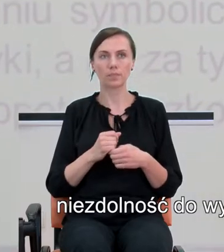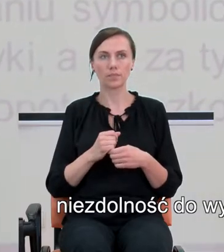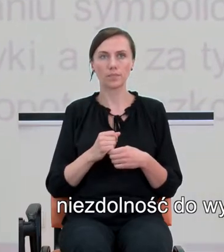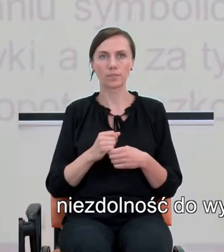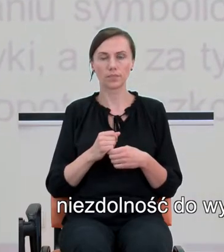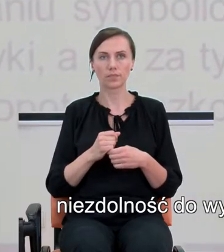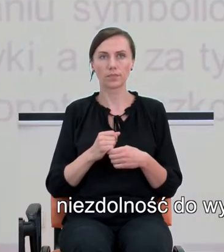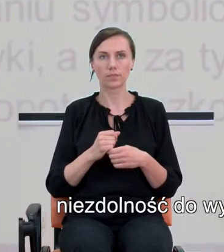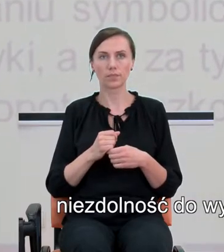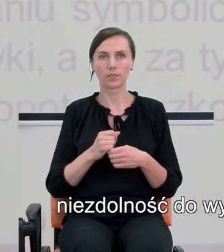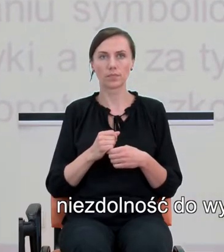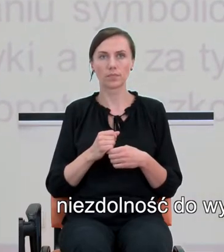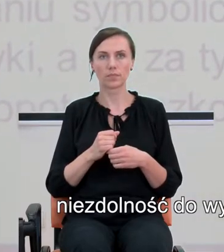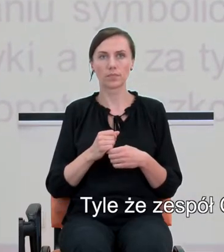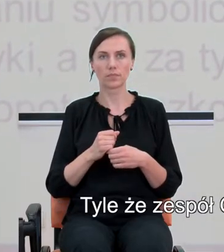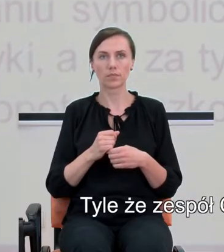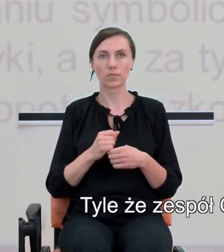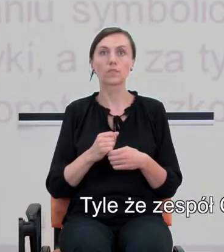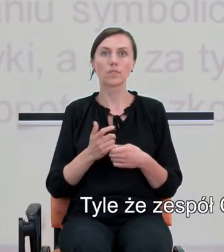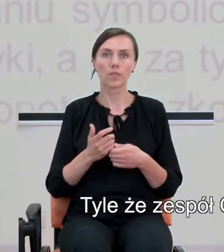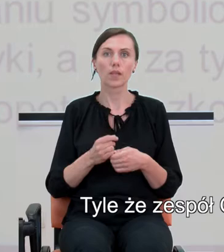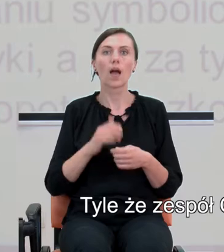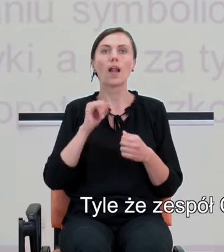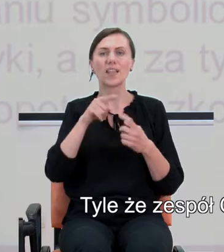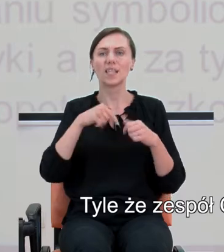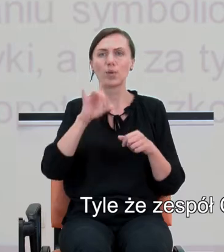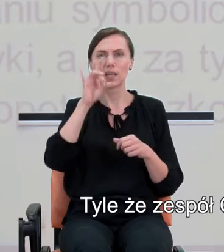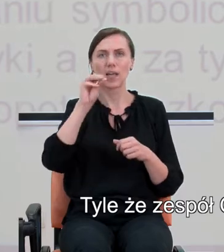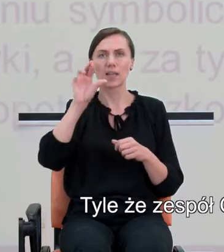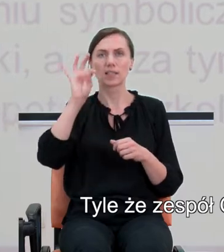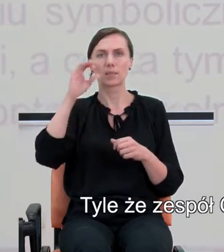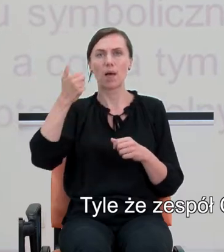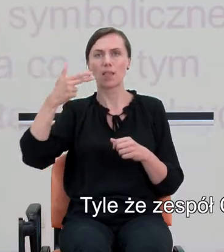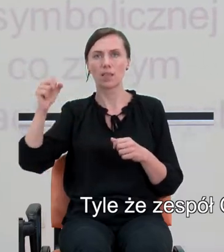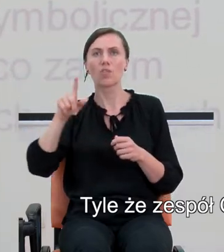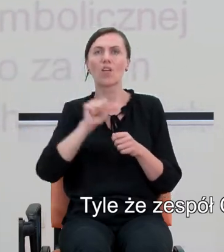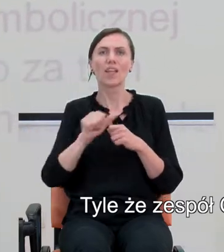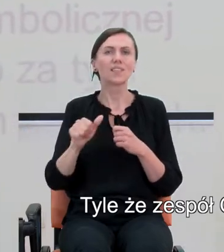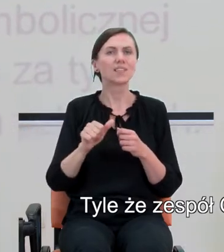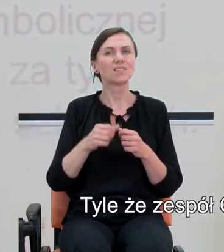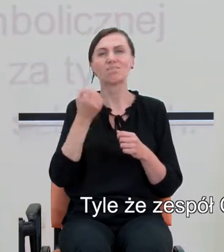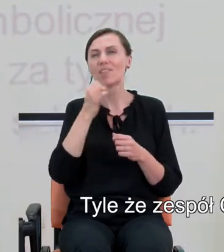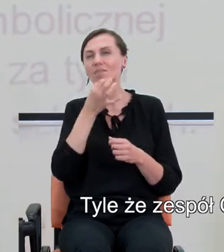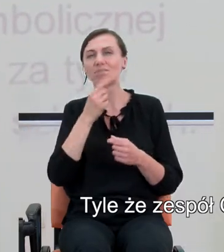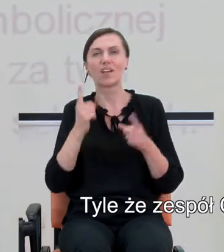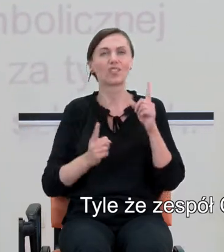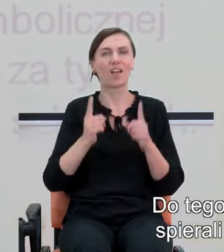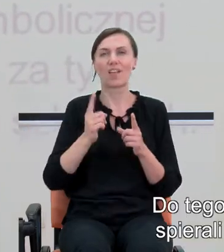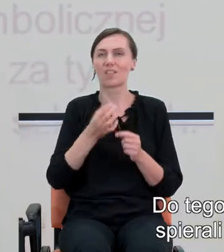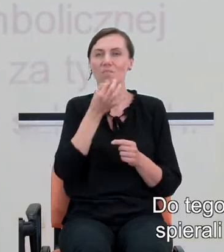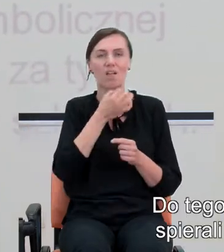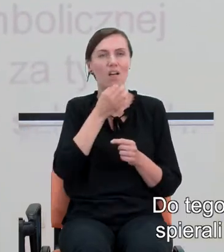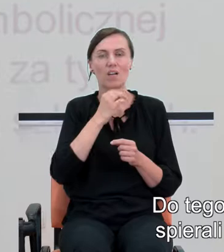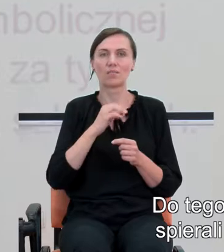operacji matematycznych. Tyle, że zespół Gerstmana jest zaburzeniem niezwykle rzadkim, do